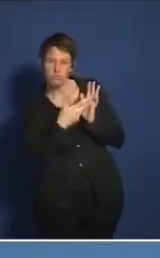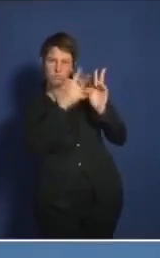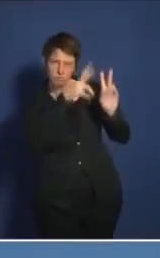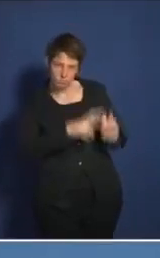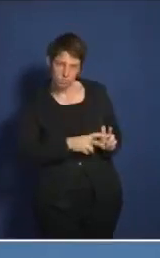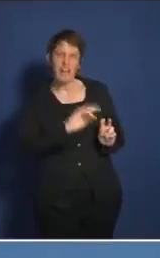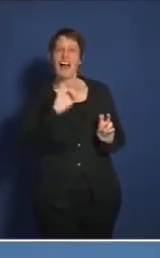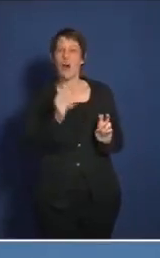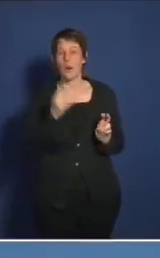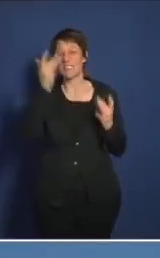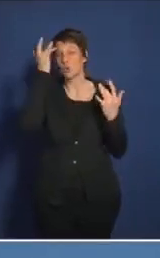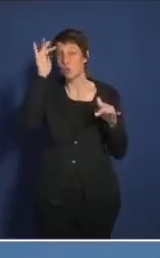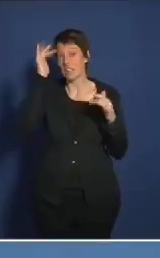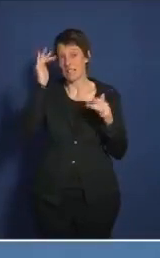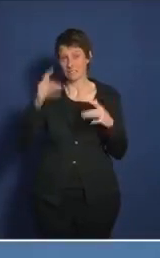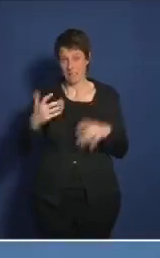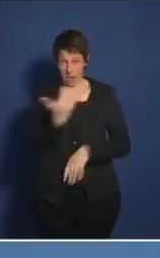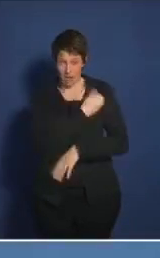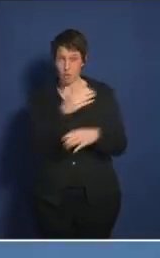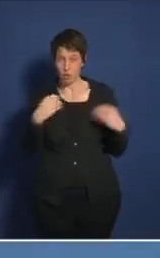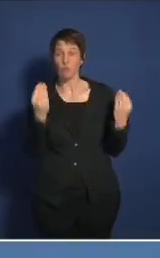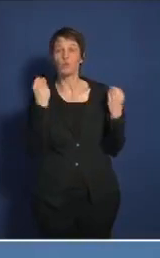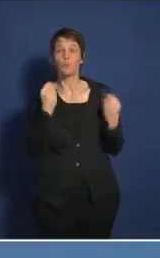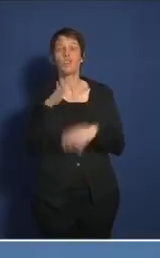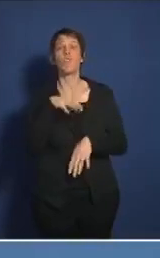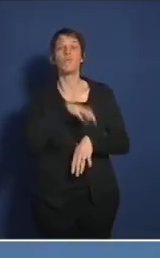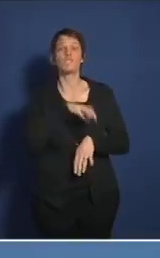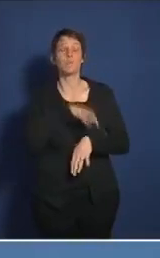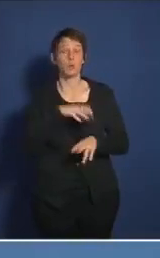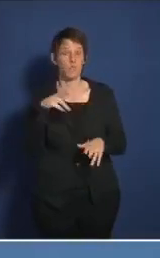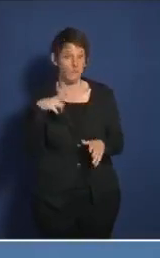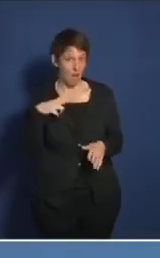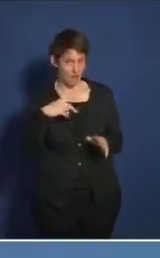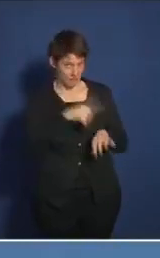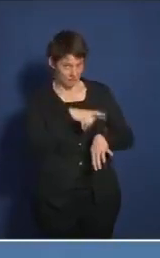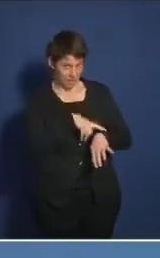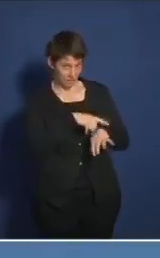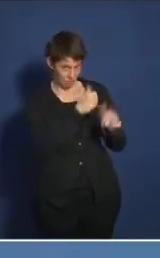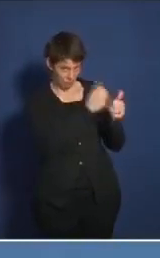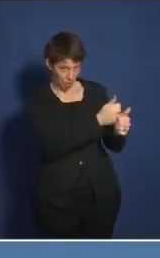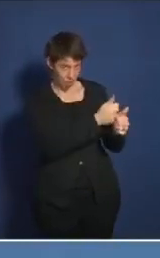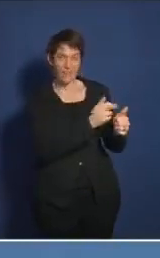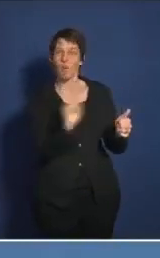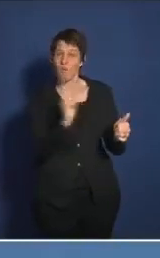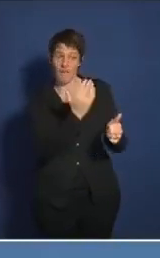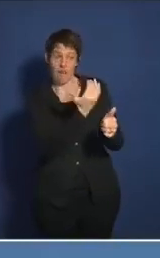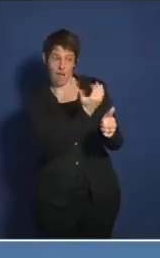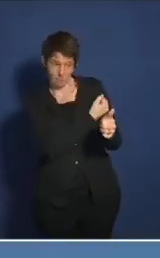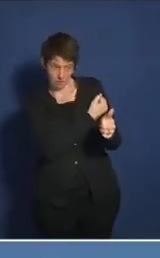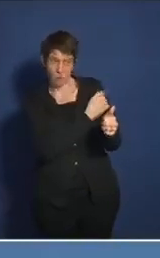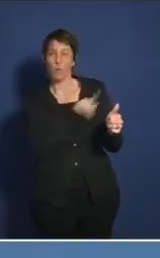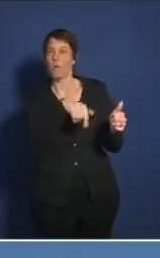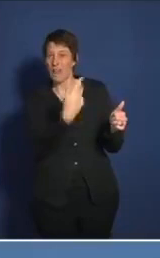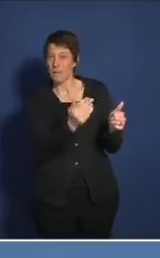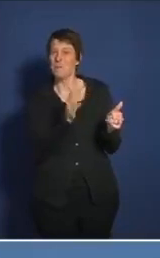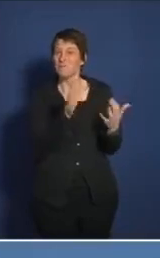zugelassenen Impfstoff, 15 Minuten Wartezeit einzuhalten vonseiten der Personen, die zu schweren